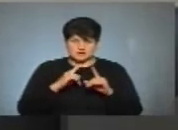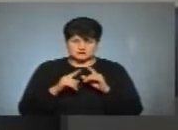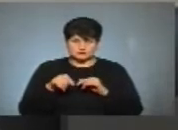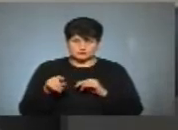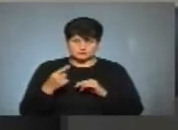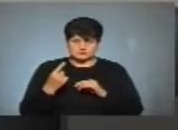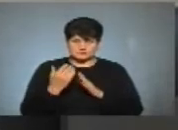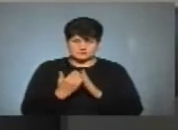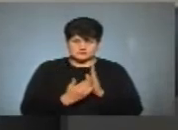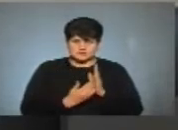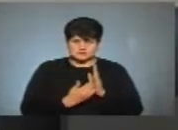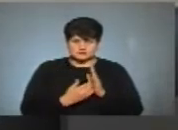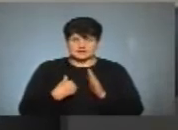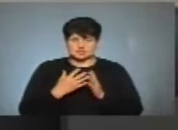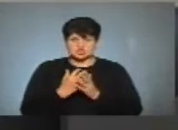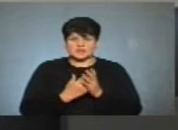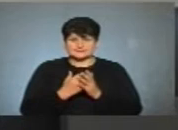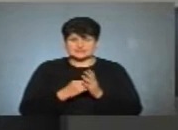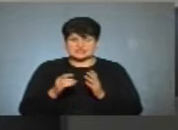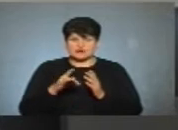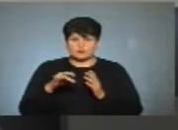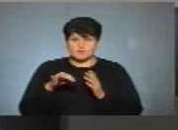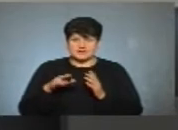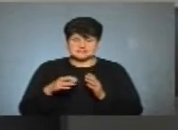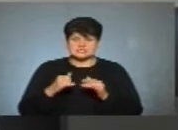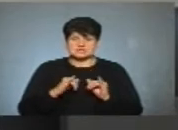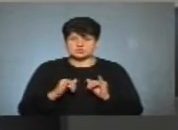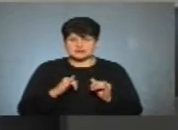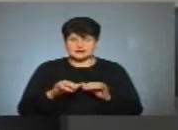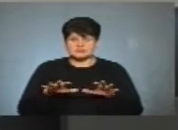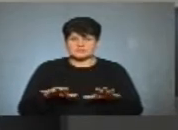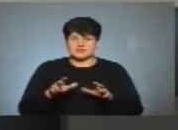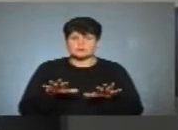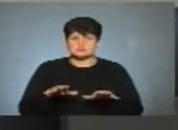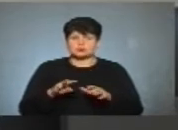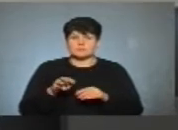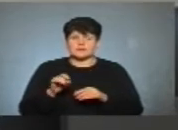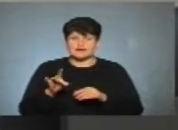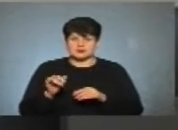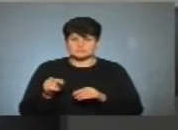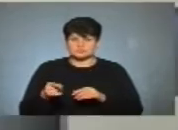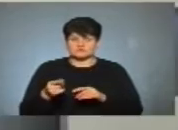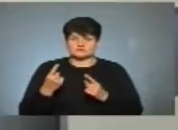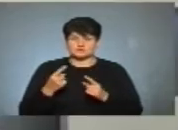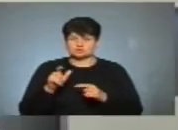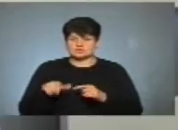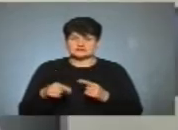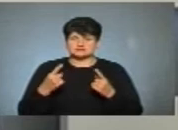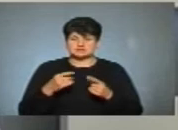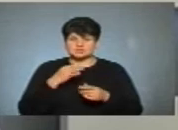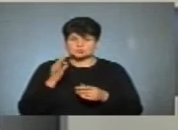номер один у списку, наш кандидат від «Європейської солідарності» на посаду мера міста Тернополя. Людина з величезним досвідом,